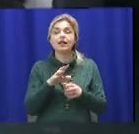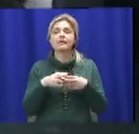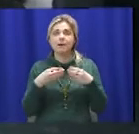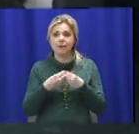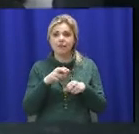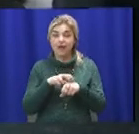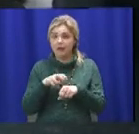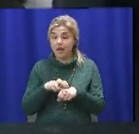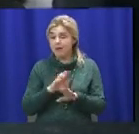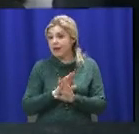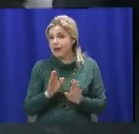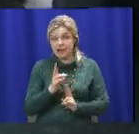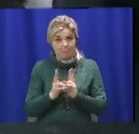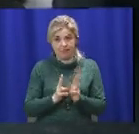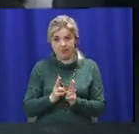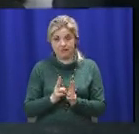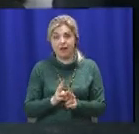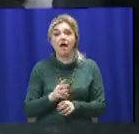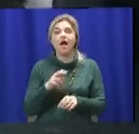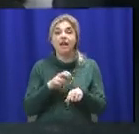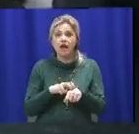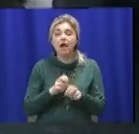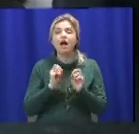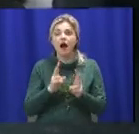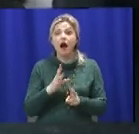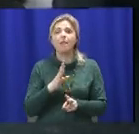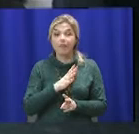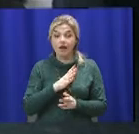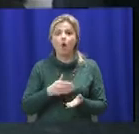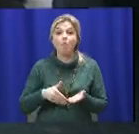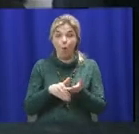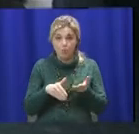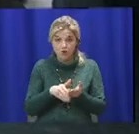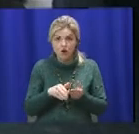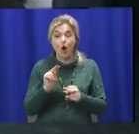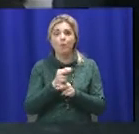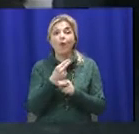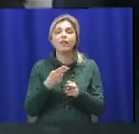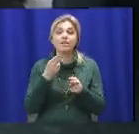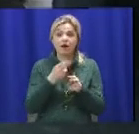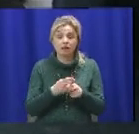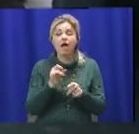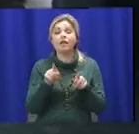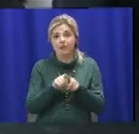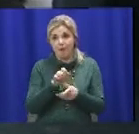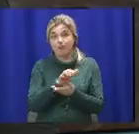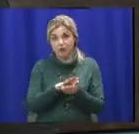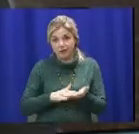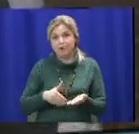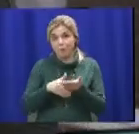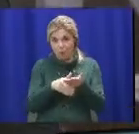практично не зміняться. Т.е. лікарь як займався профилактичною допомогу, так він і продовжує займатися оказання